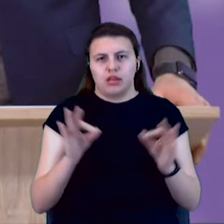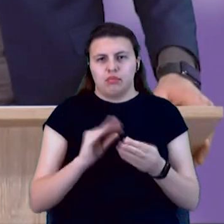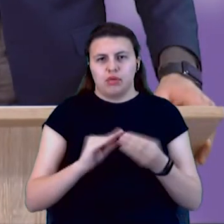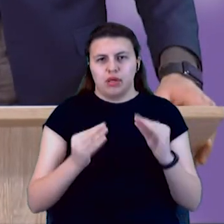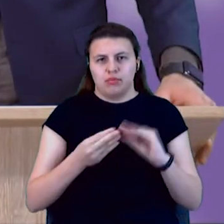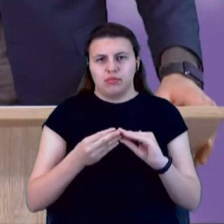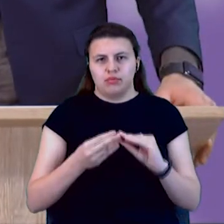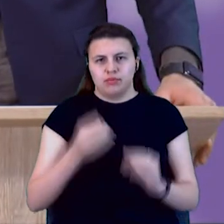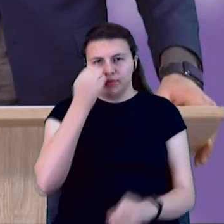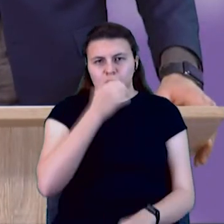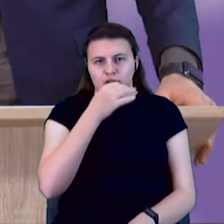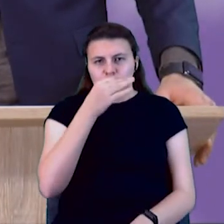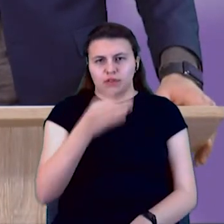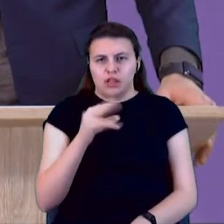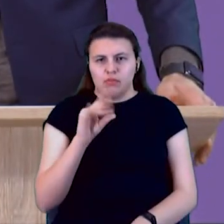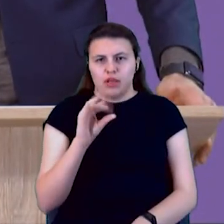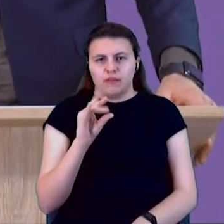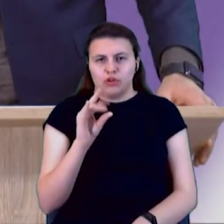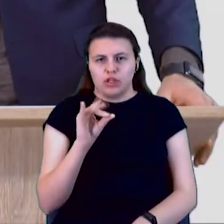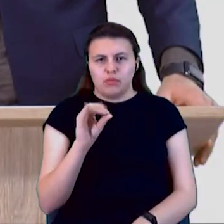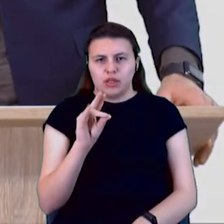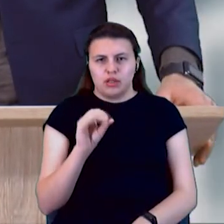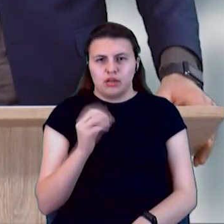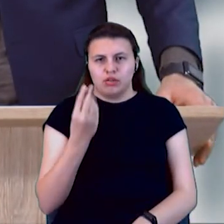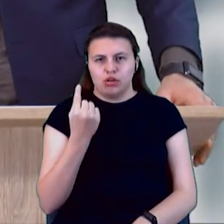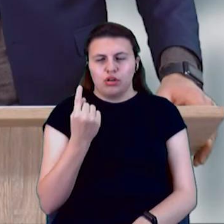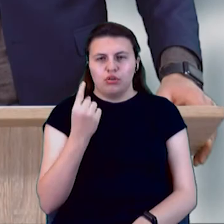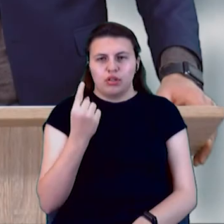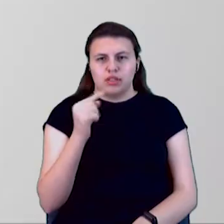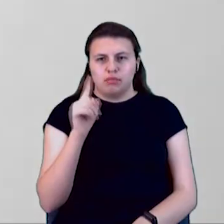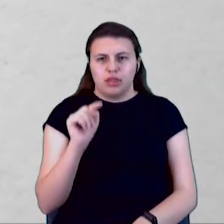Дякую за відповідь, пане Володимире. Ще одне запитання для вас.